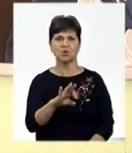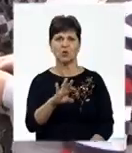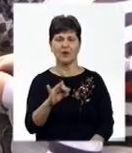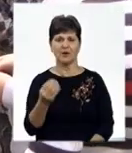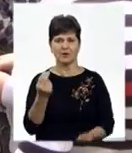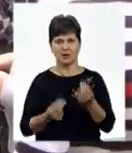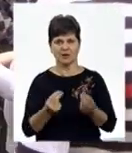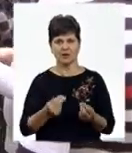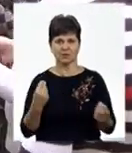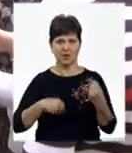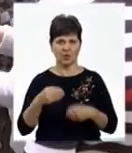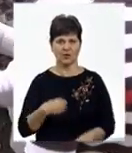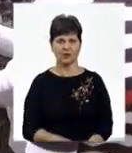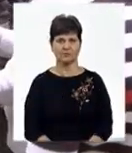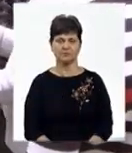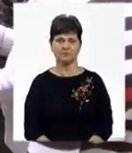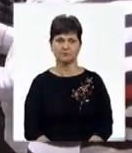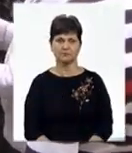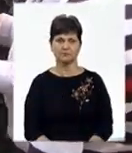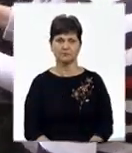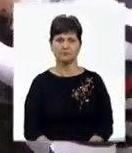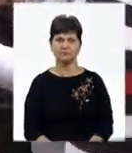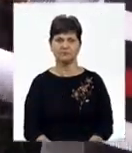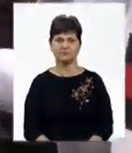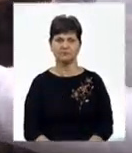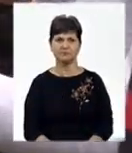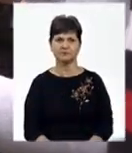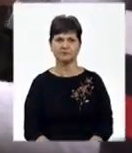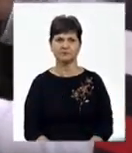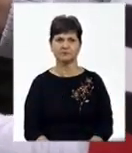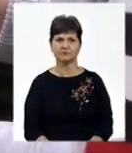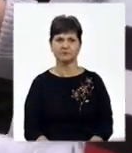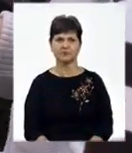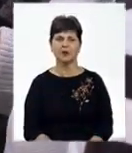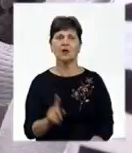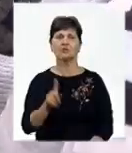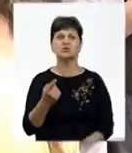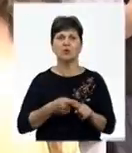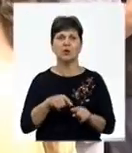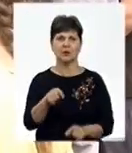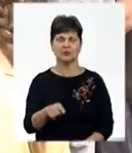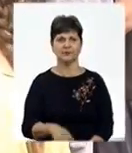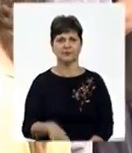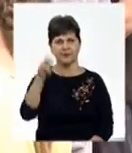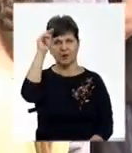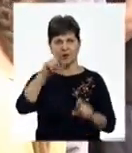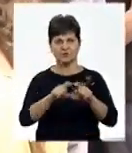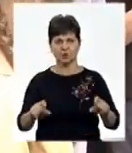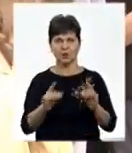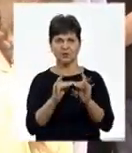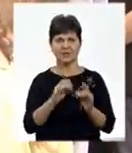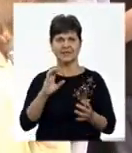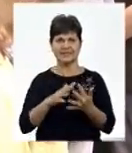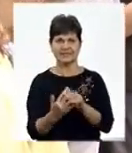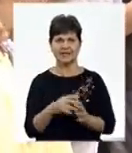іграшками. Це в нас тобі тримай. Знаєш, що зробити тут? Що кажемо? А що ж ти губила? У школі-інтернаті села